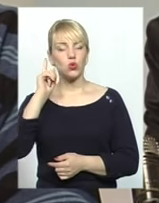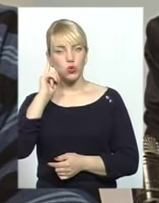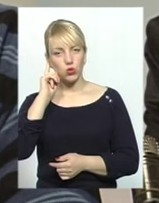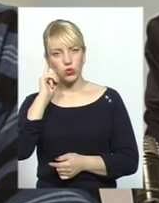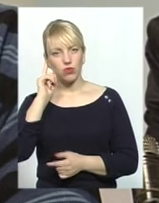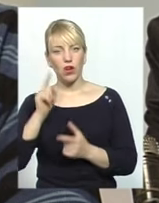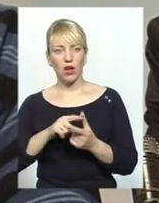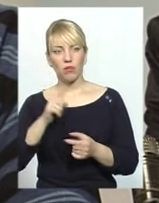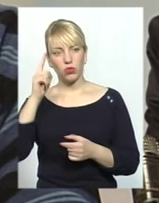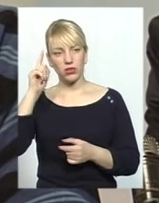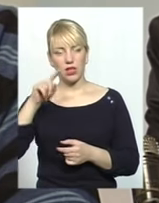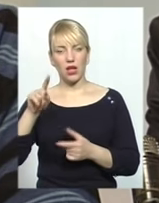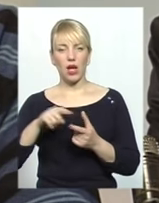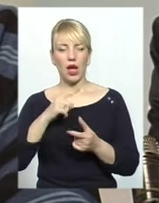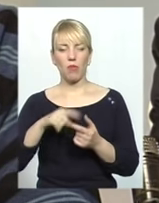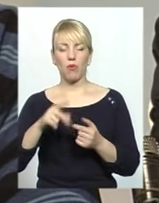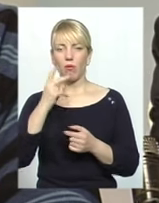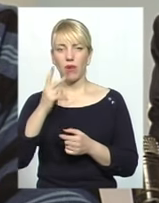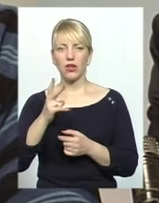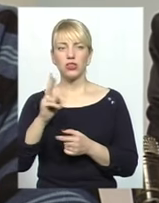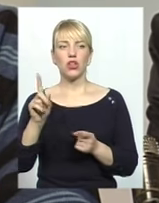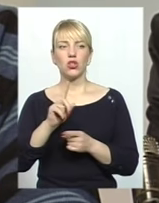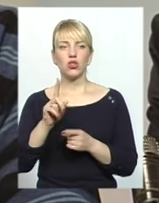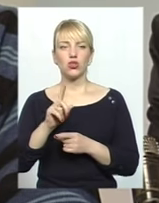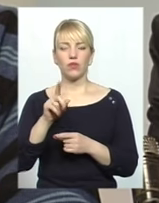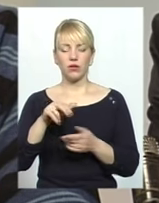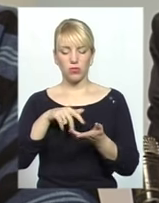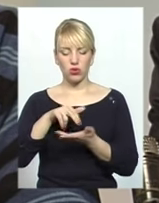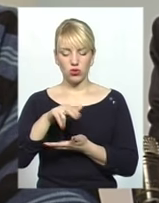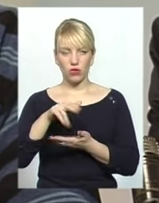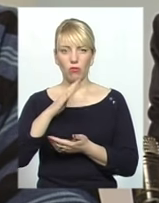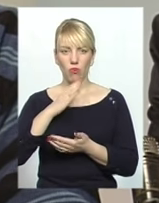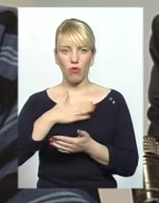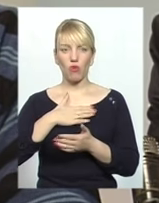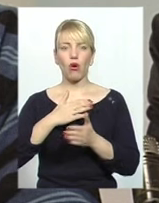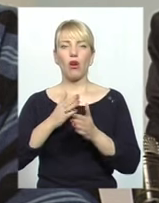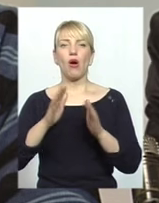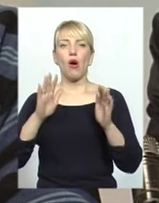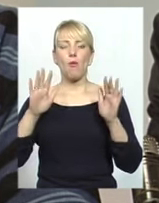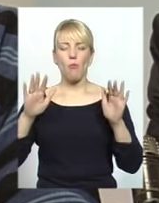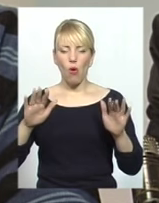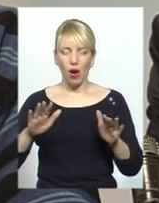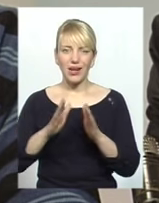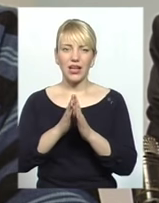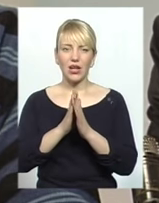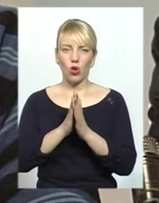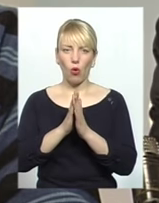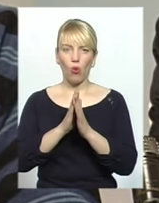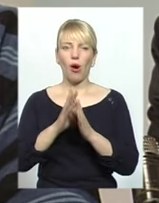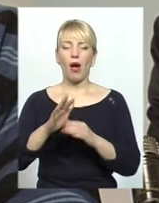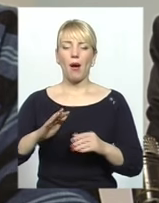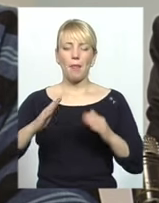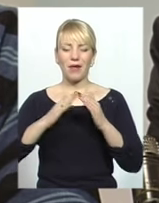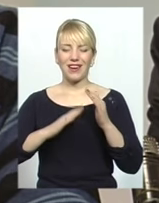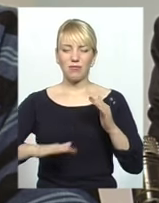бачив, що він переступив поріг в мого молільного приміщення, я або в Києві. Там в Києві є мечеть, в